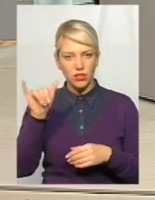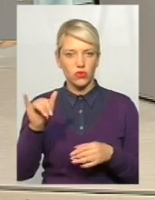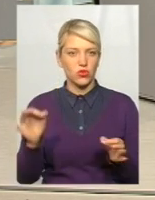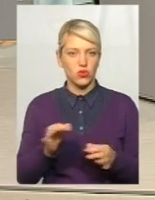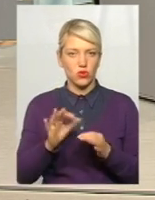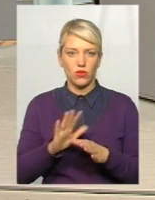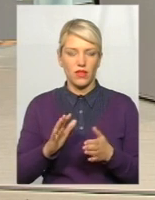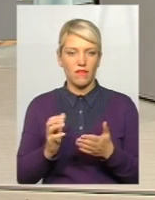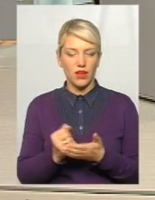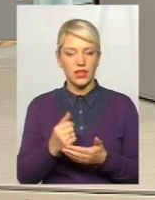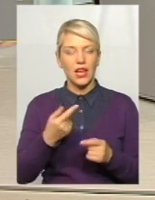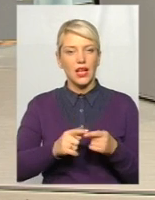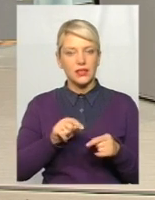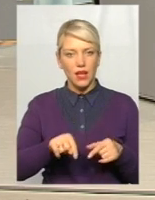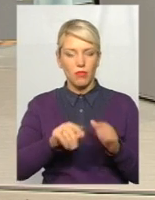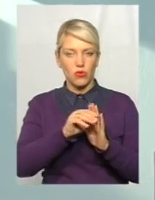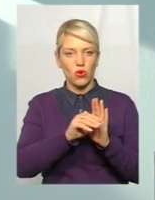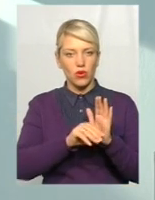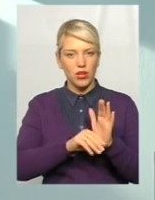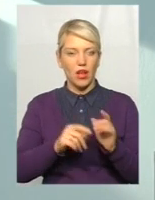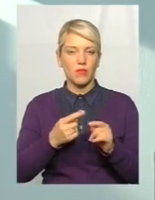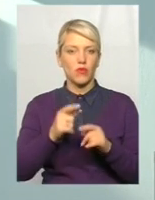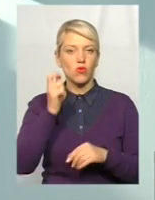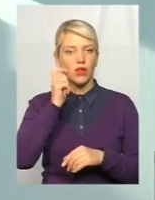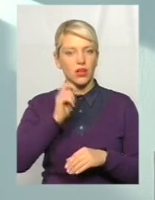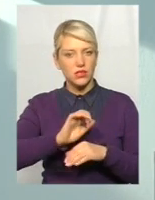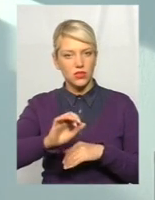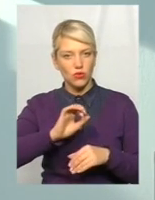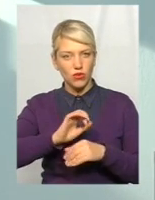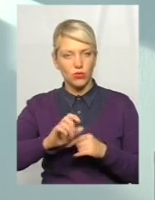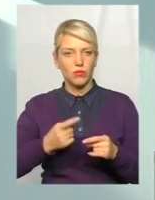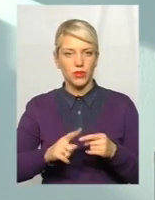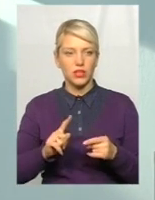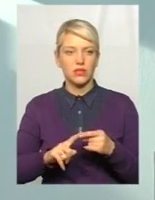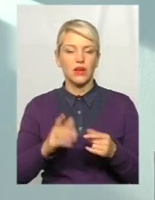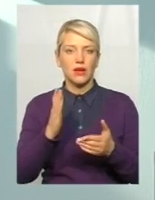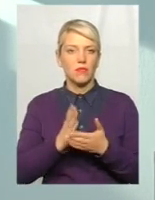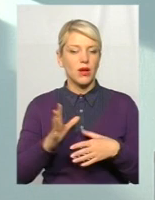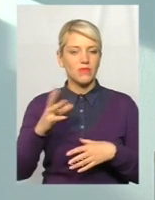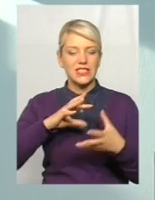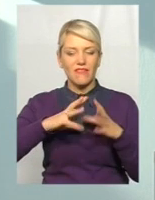українська розробка, українська програма, маємо всі необхідні висновки, зокрема, Держспецзв'язку,